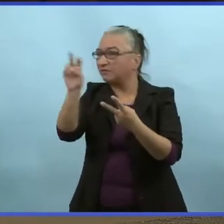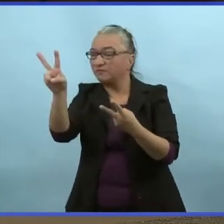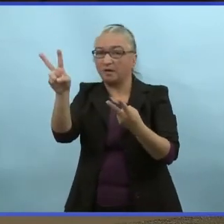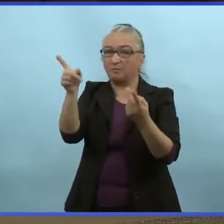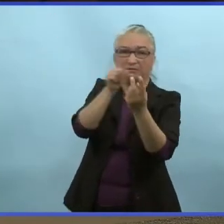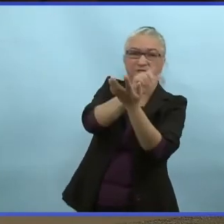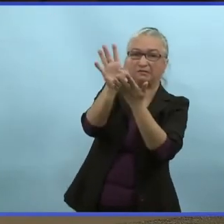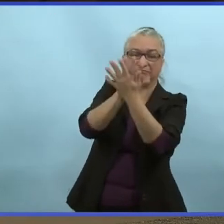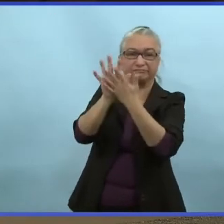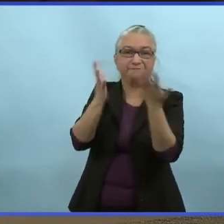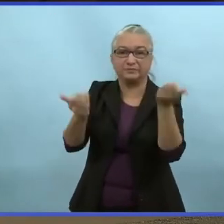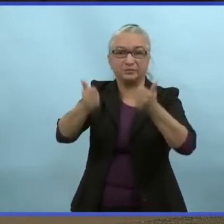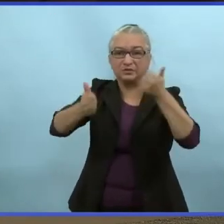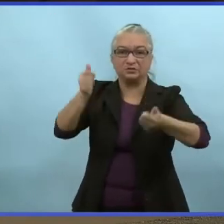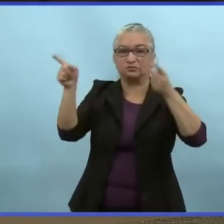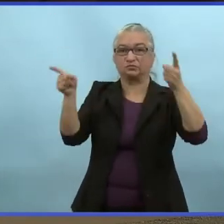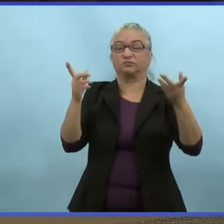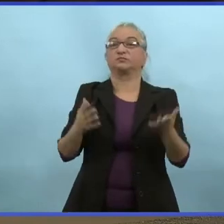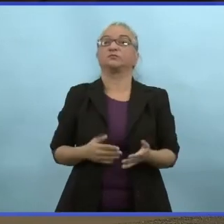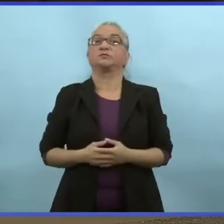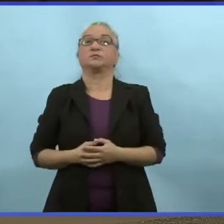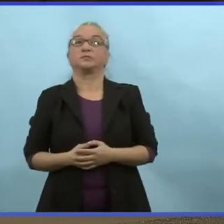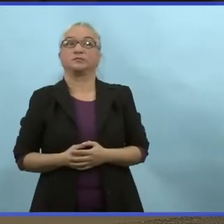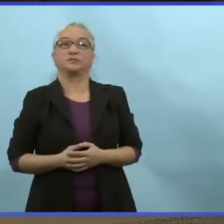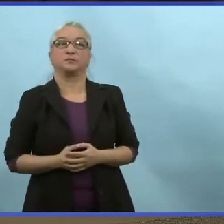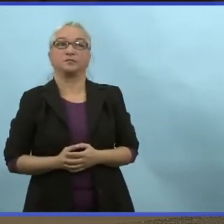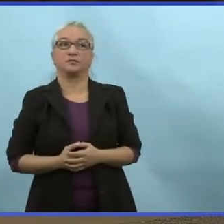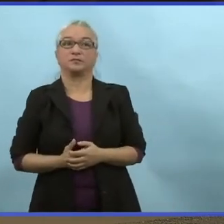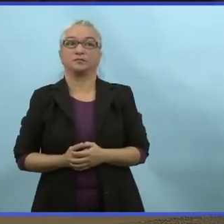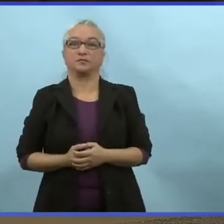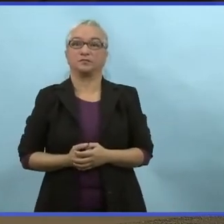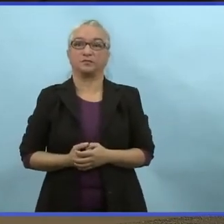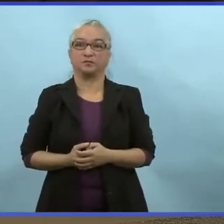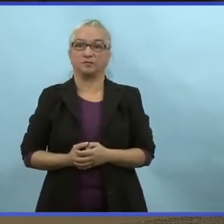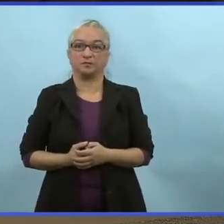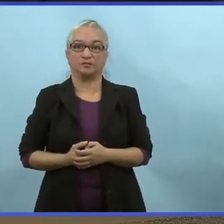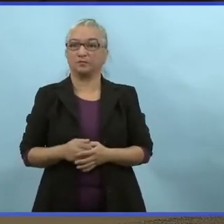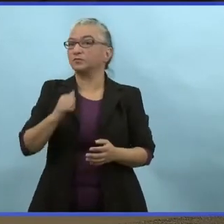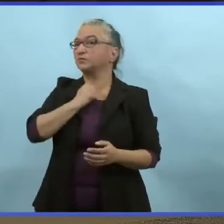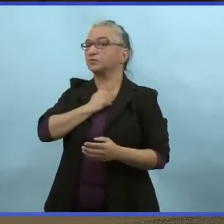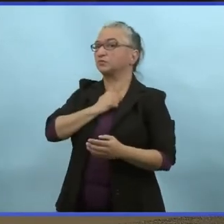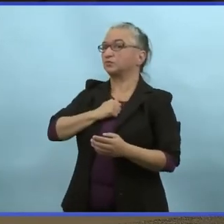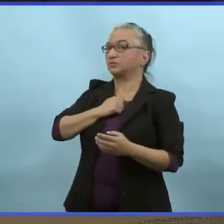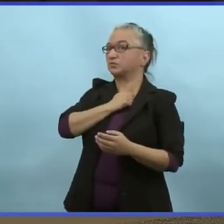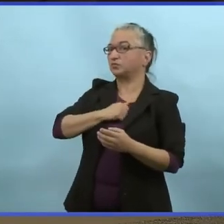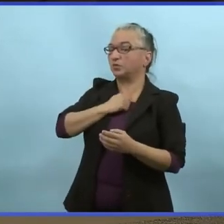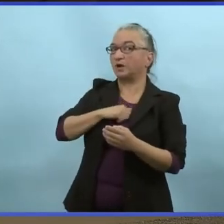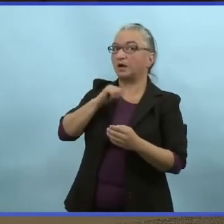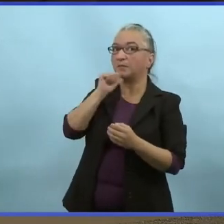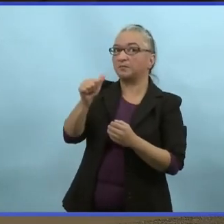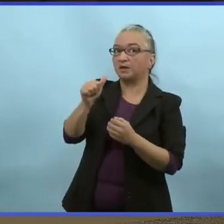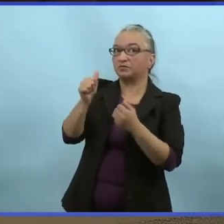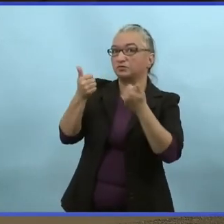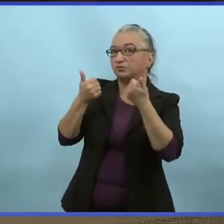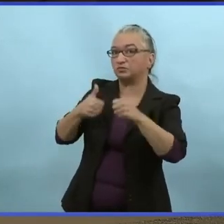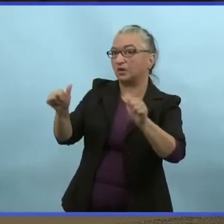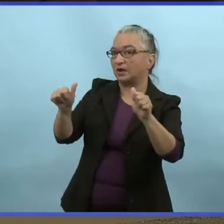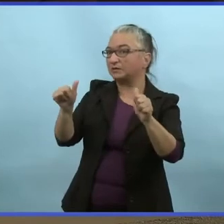Mais là, on parle de fin novembre. c'est quoi ? Quand est-ce que l'échéance arrive ?